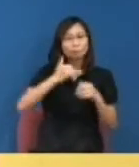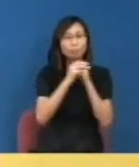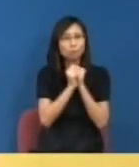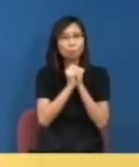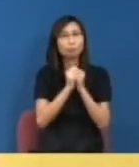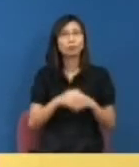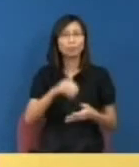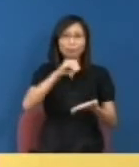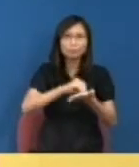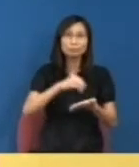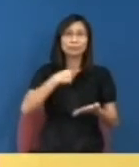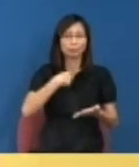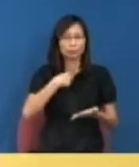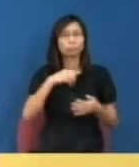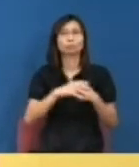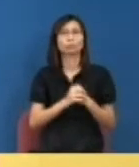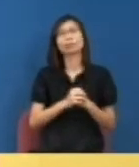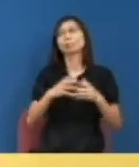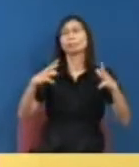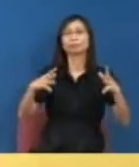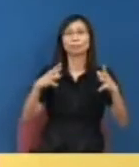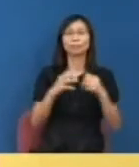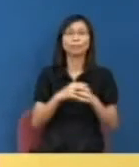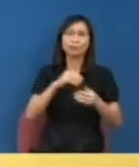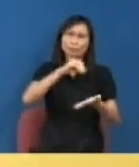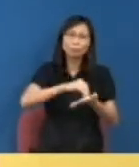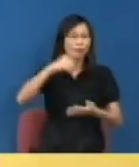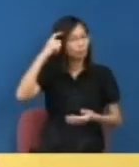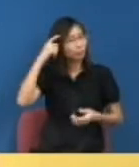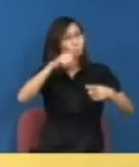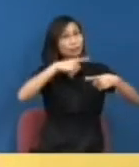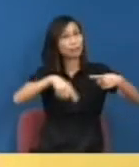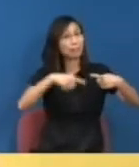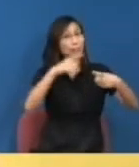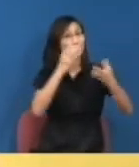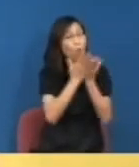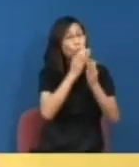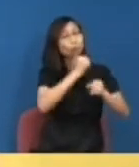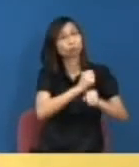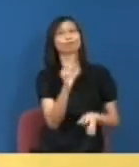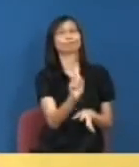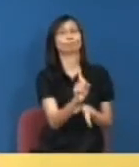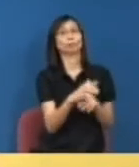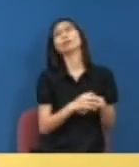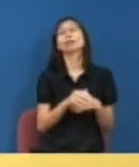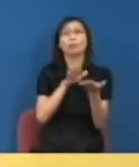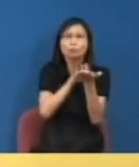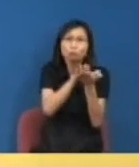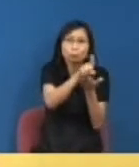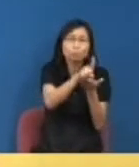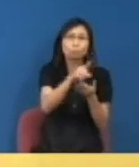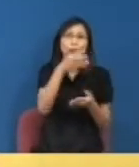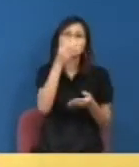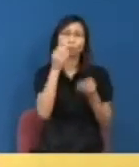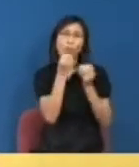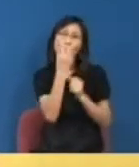欲求宗旨之政大與否必先知大學之性質今人卒以專門學校學成